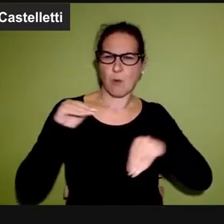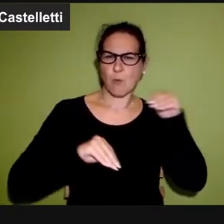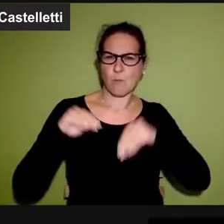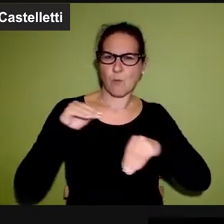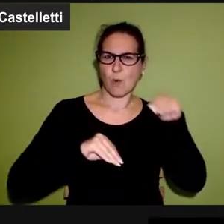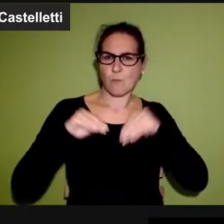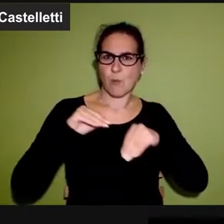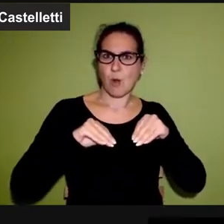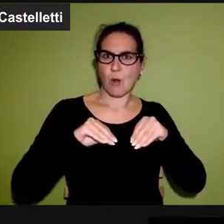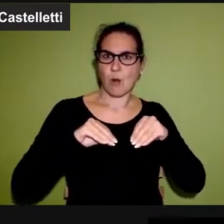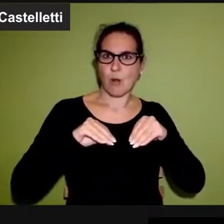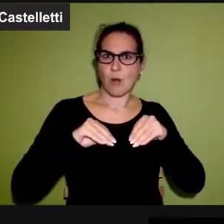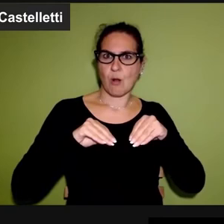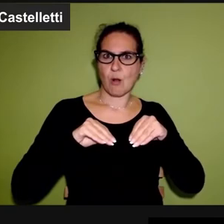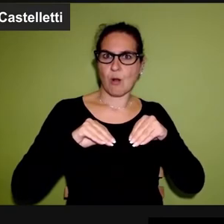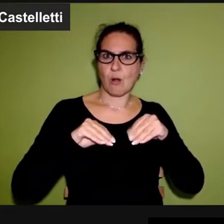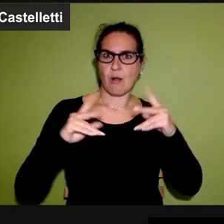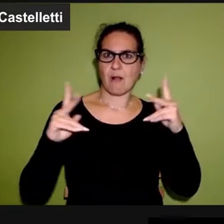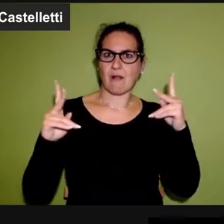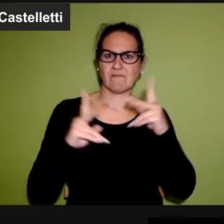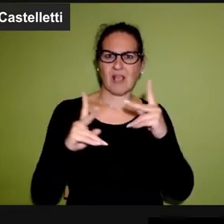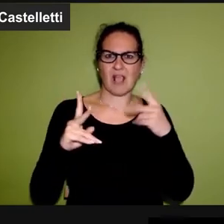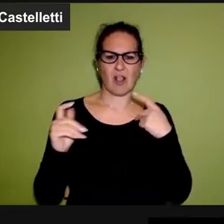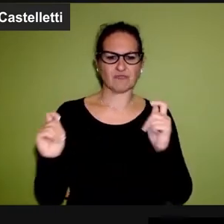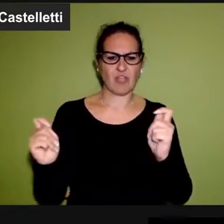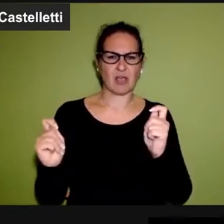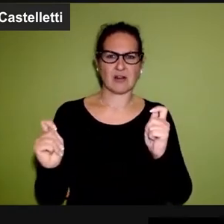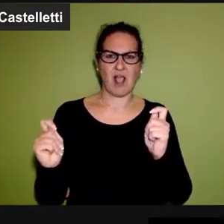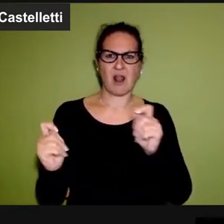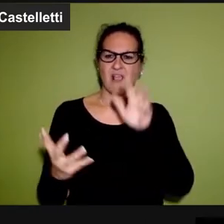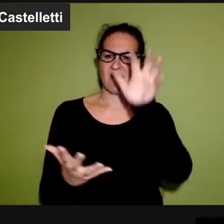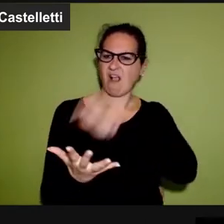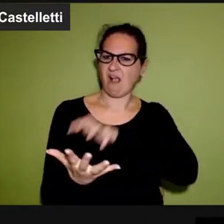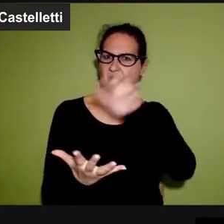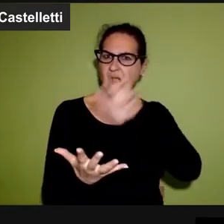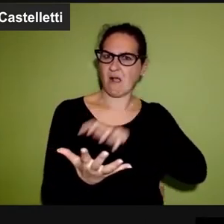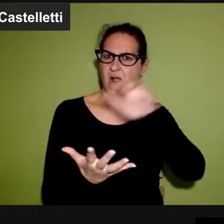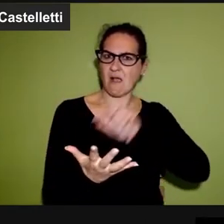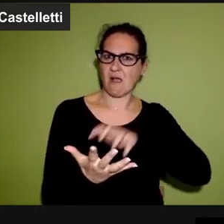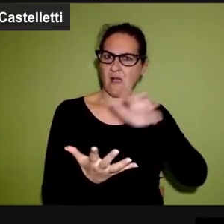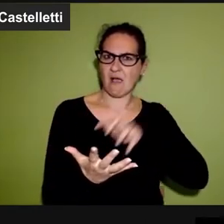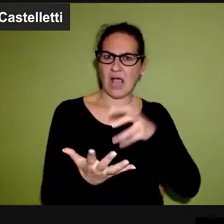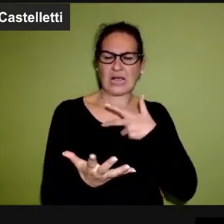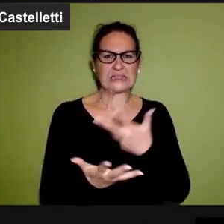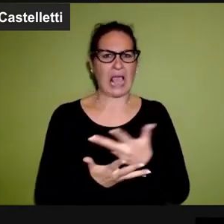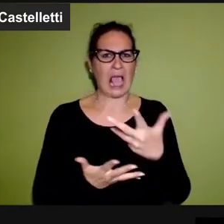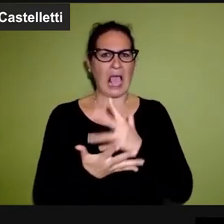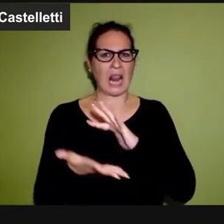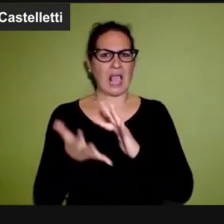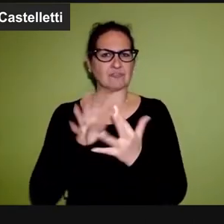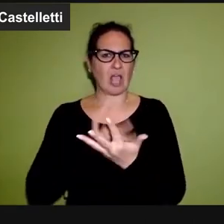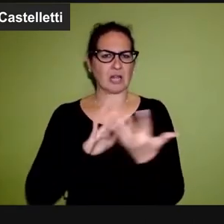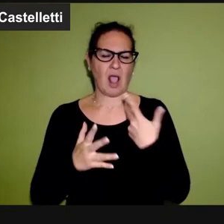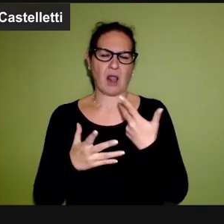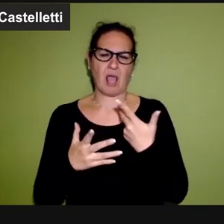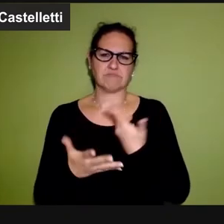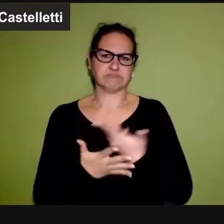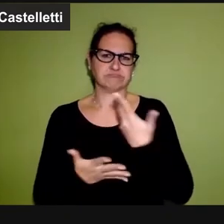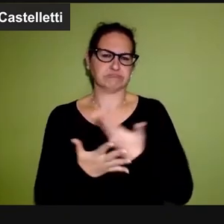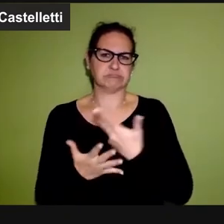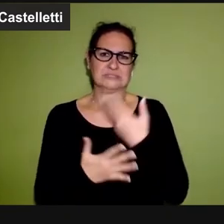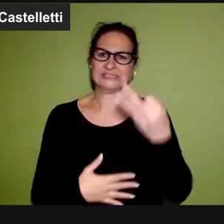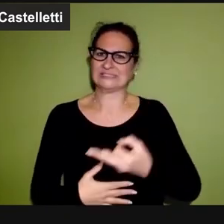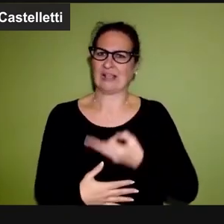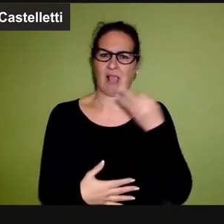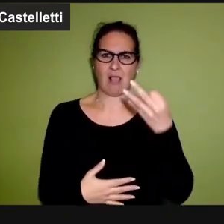a piene colonne tutte le prime pagine dei giornali e apriva tutti i telegiornali.